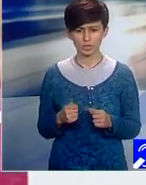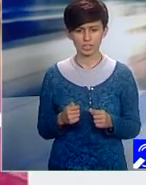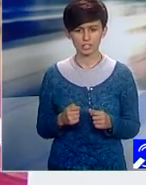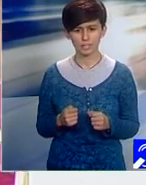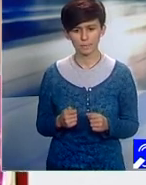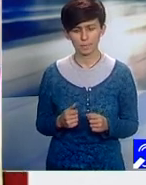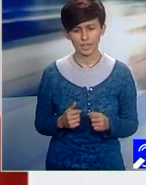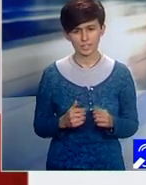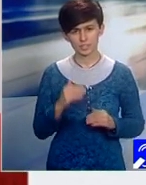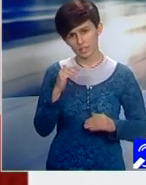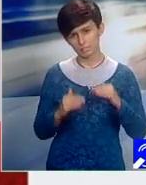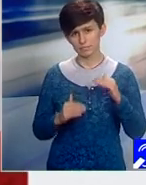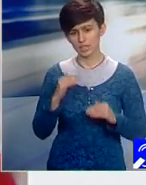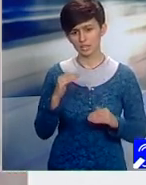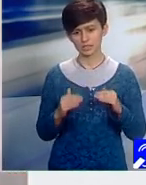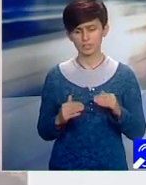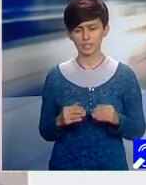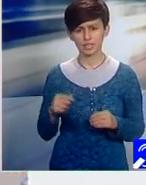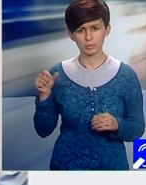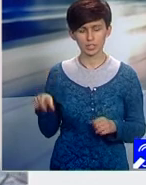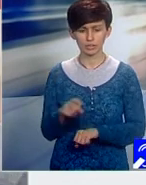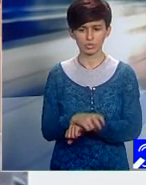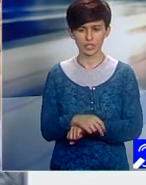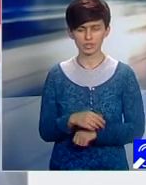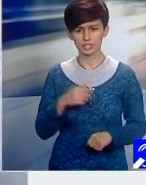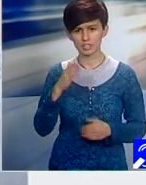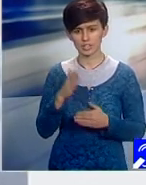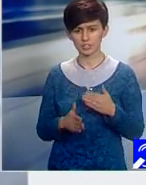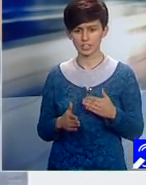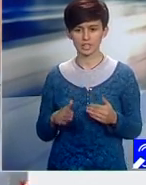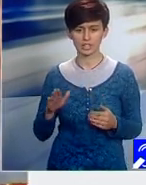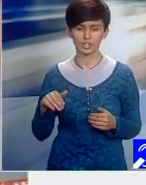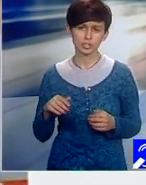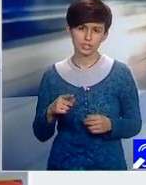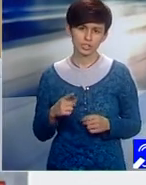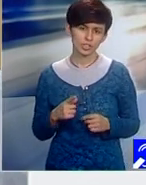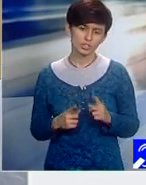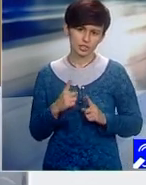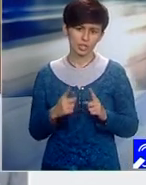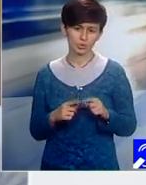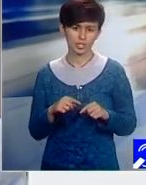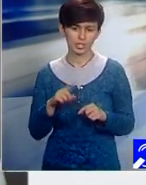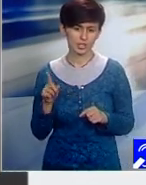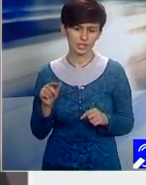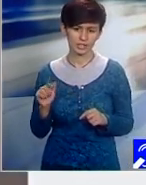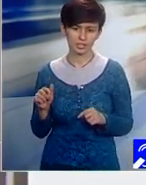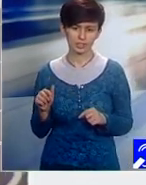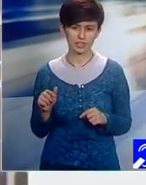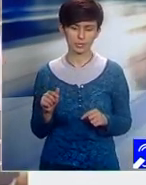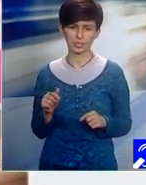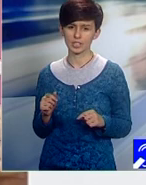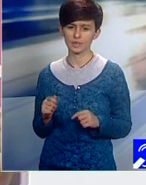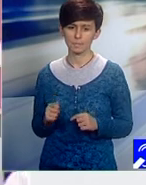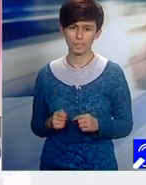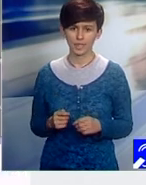concurenții, cei care s-au calificat în finală presupune și un set de întrebări de baraj. Așa că ați luat în calcul